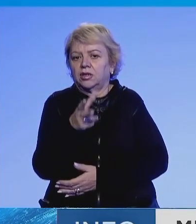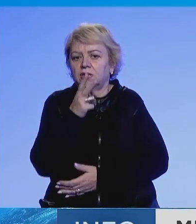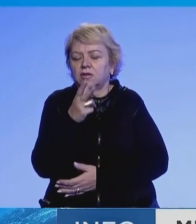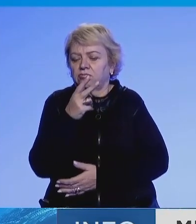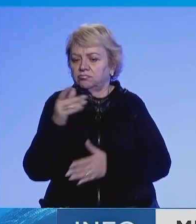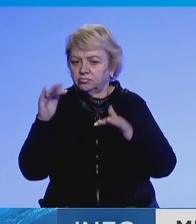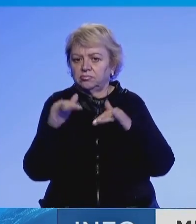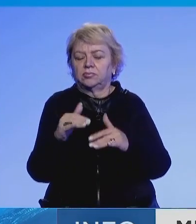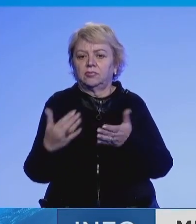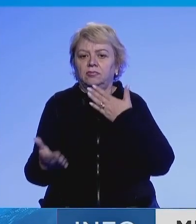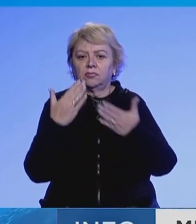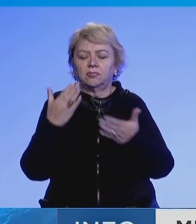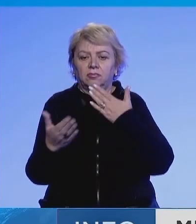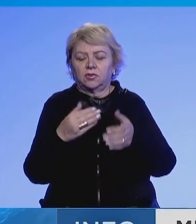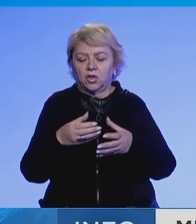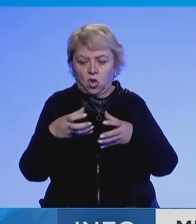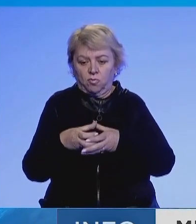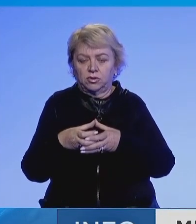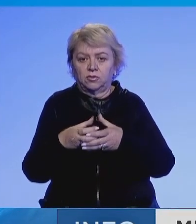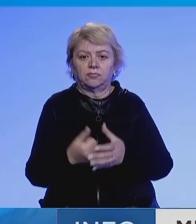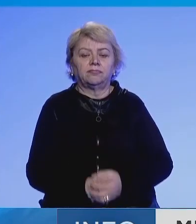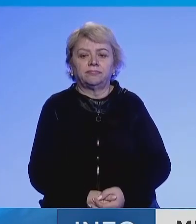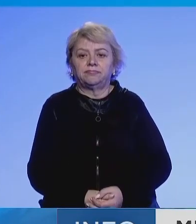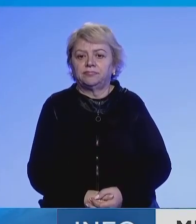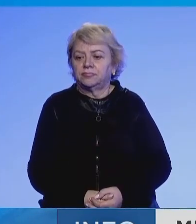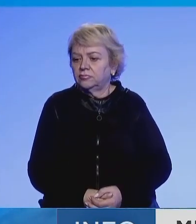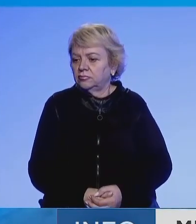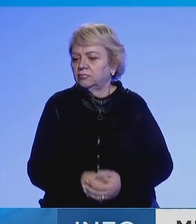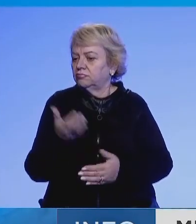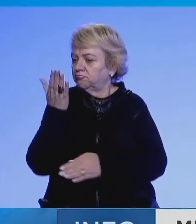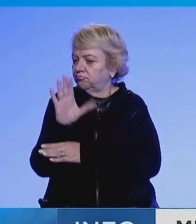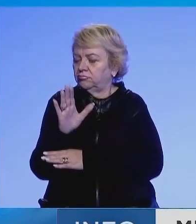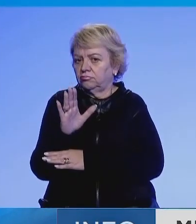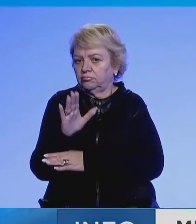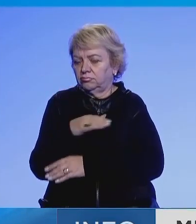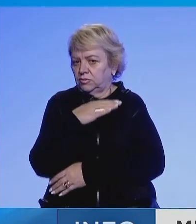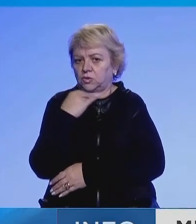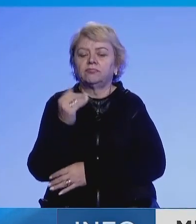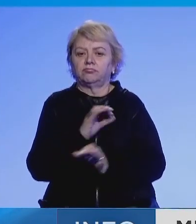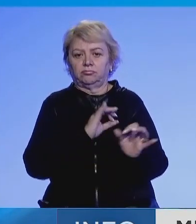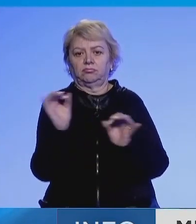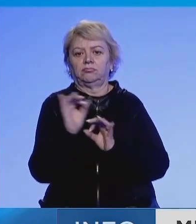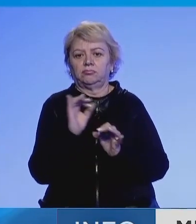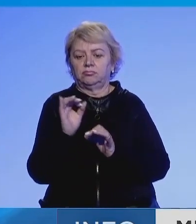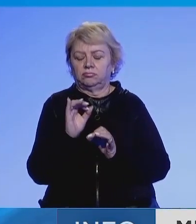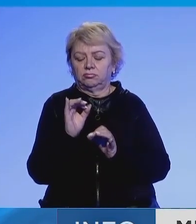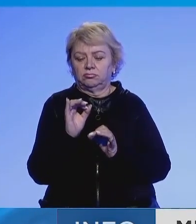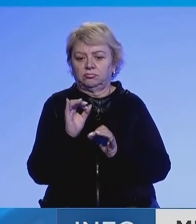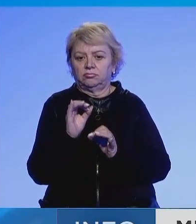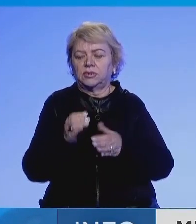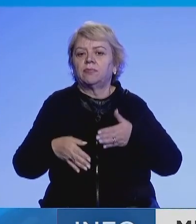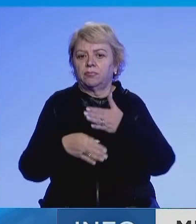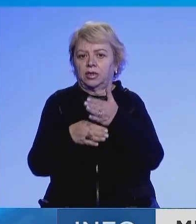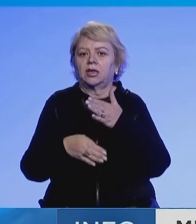'jendë praneshëm gjatë mbledhjeve të Komisionit. Pozita dhune me kanë pak ma gjendë e ka të shmerie, marmi me përkra